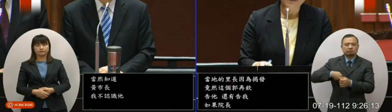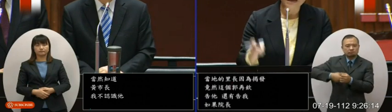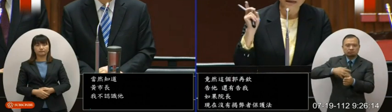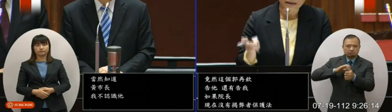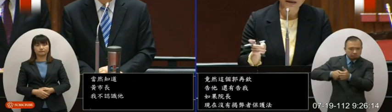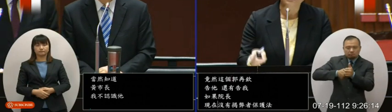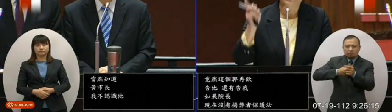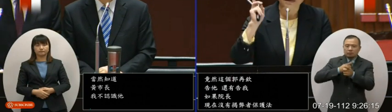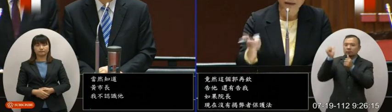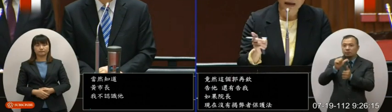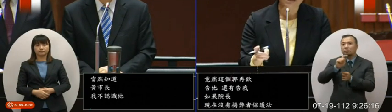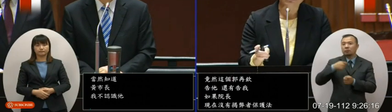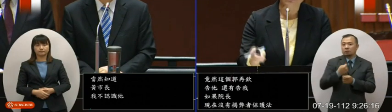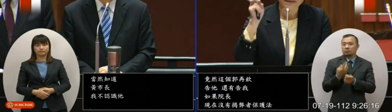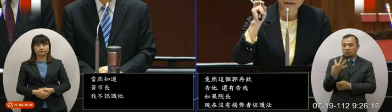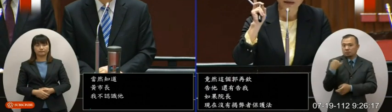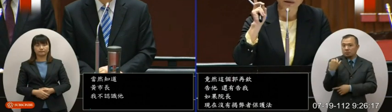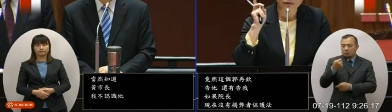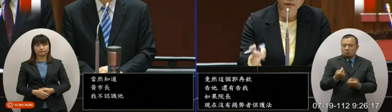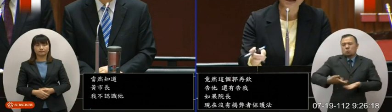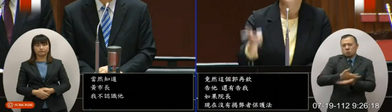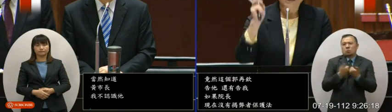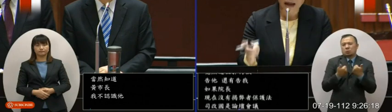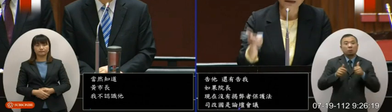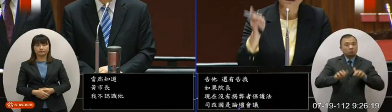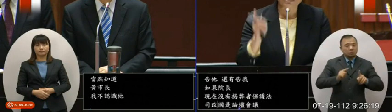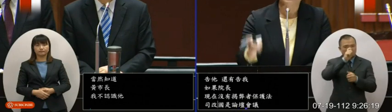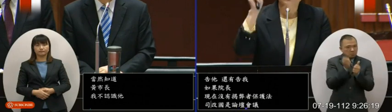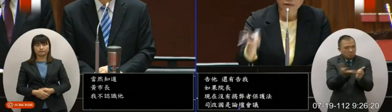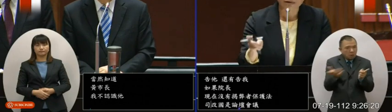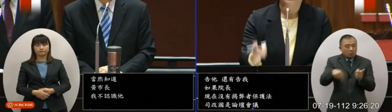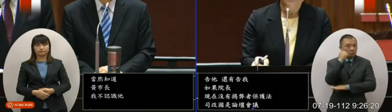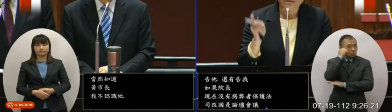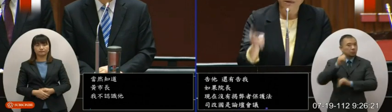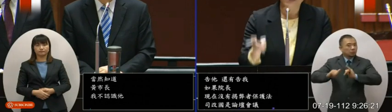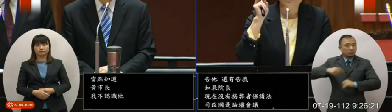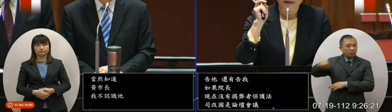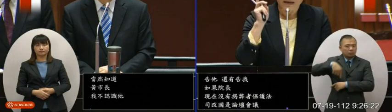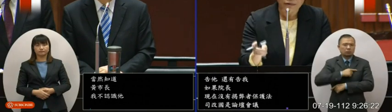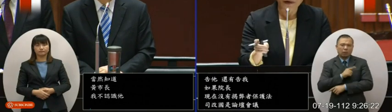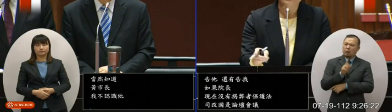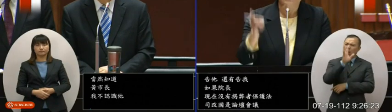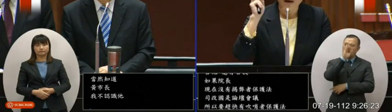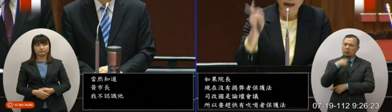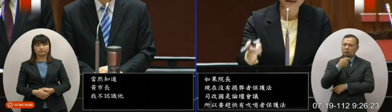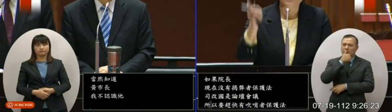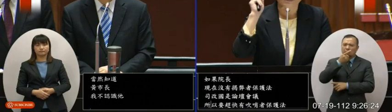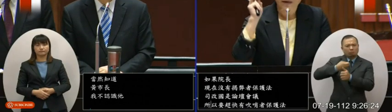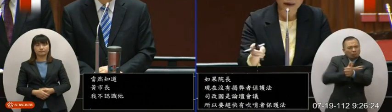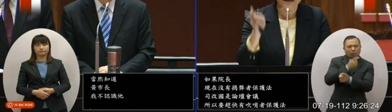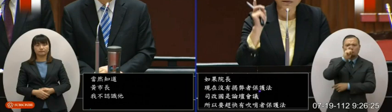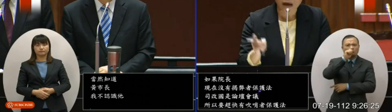保护法我在前几天的这个协商也说我们现在有很多污染当地的居民去举报去举发的时候